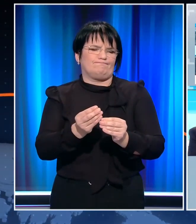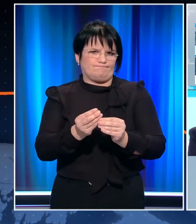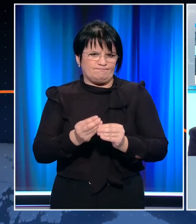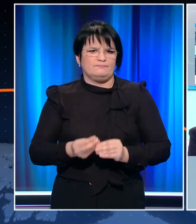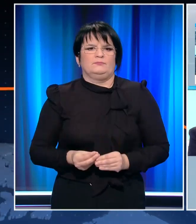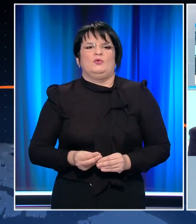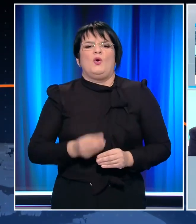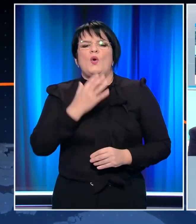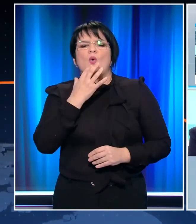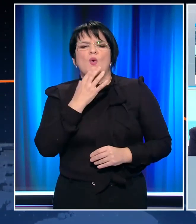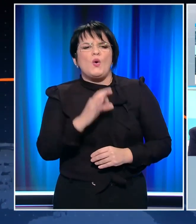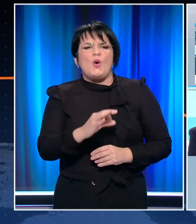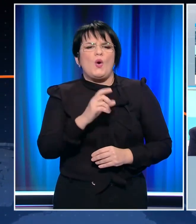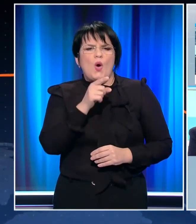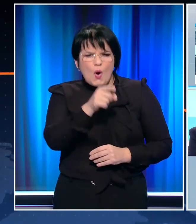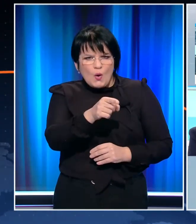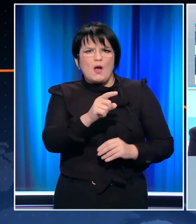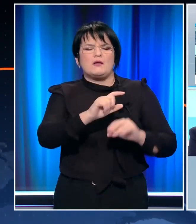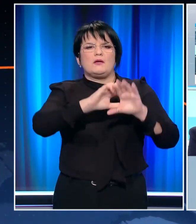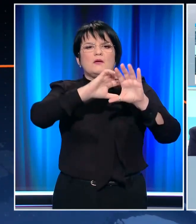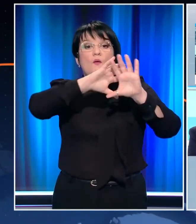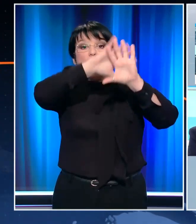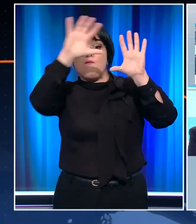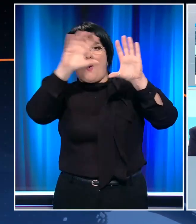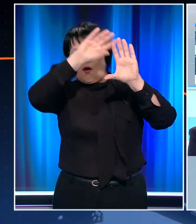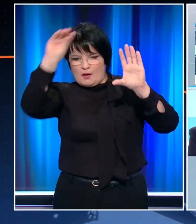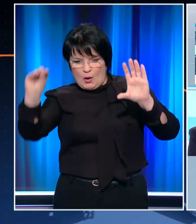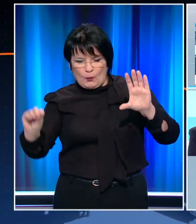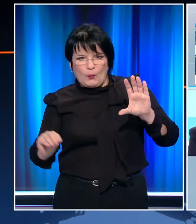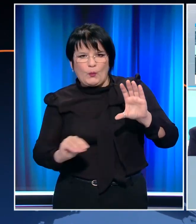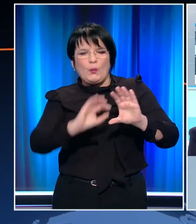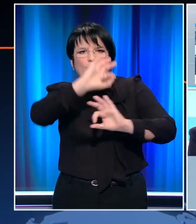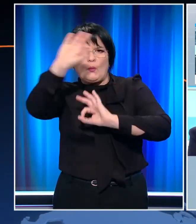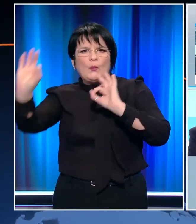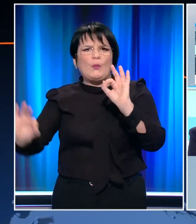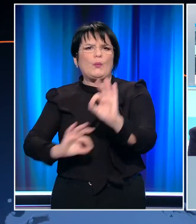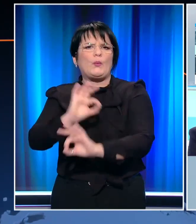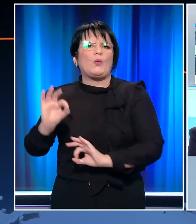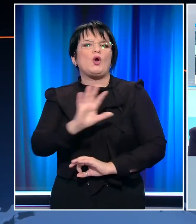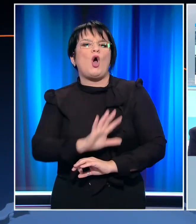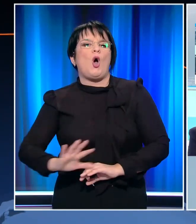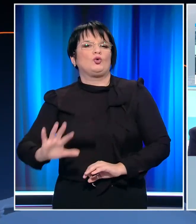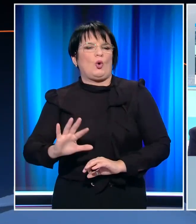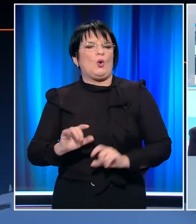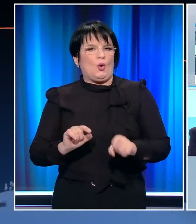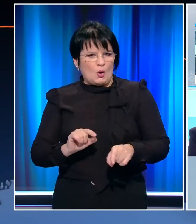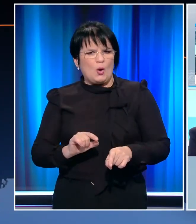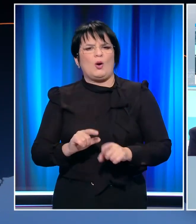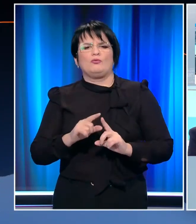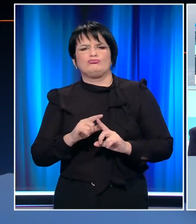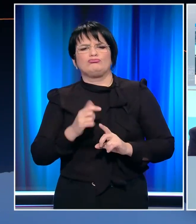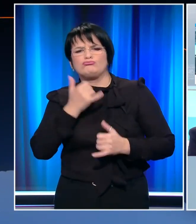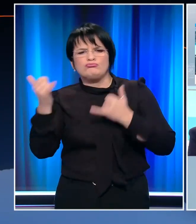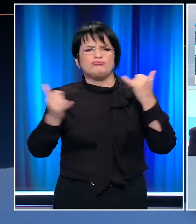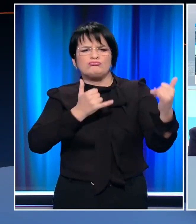Και λόγω του, από εκεί ξεκίνησε ουσιαστικά από βορρά προς νότο η όλη η ιστορία, υπήρχε επικοινωνία με